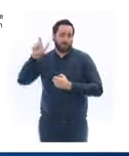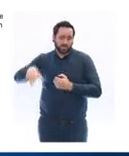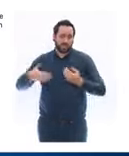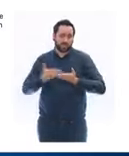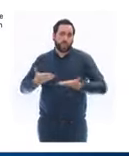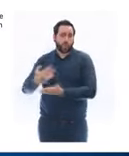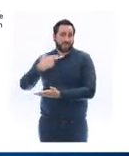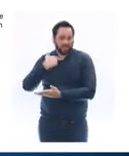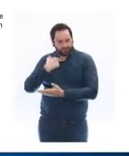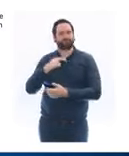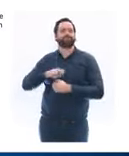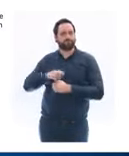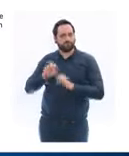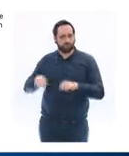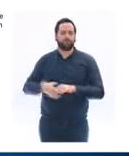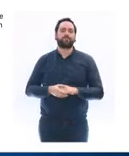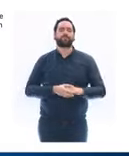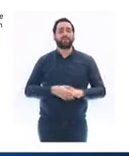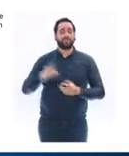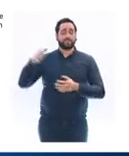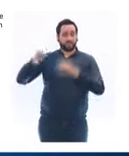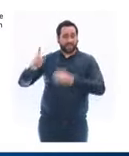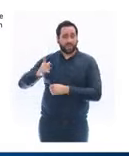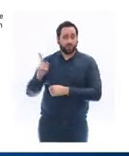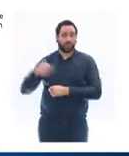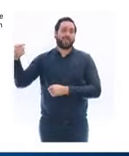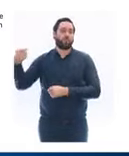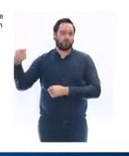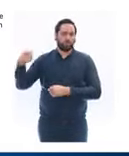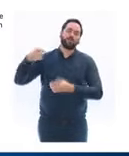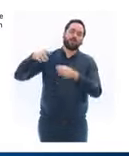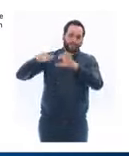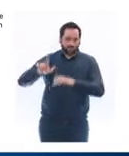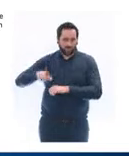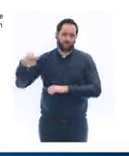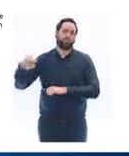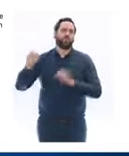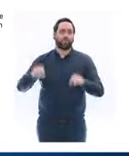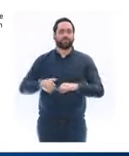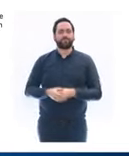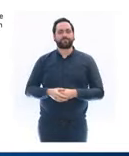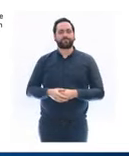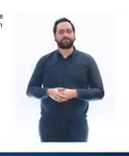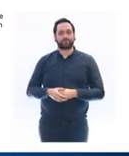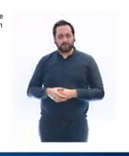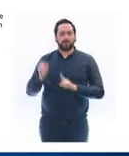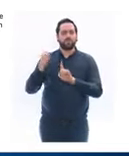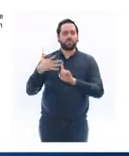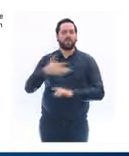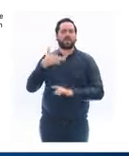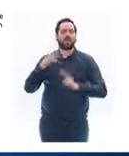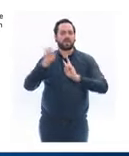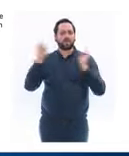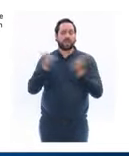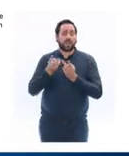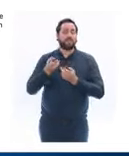judiciaire ou administrative. Pour la participation à des missions d'intérêt général sur demande de